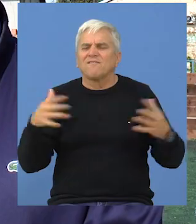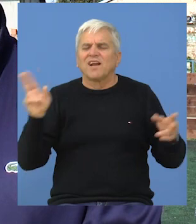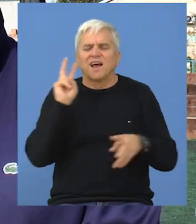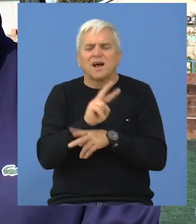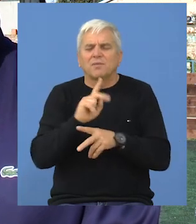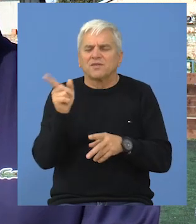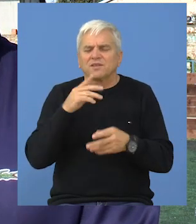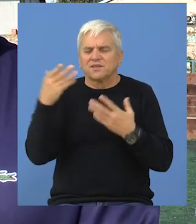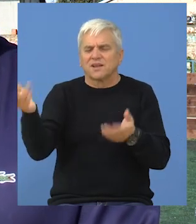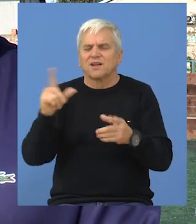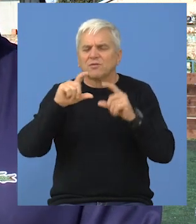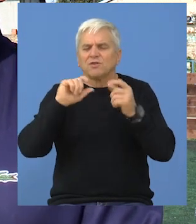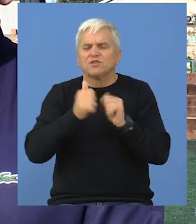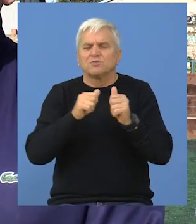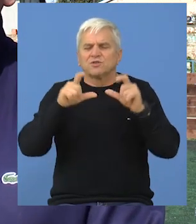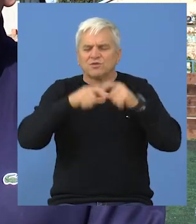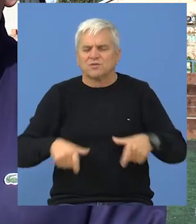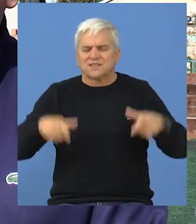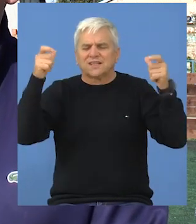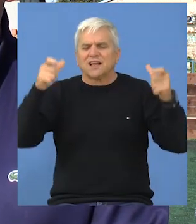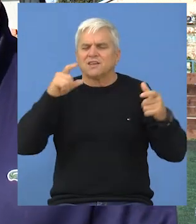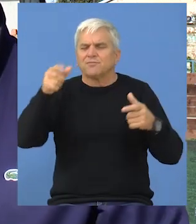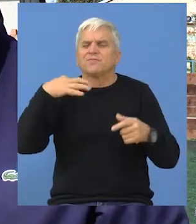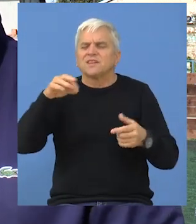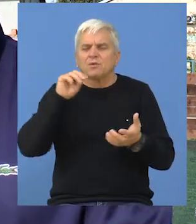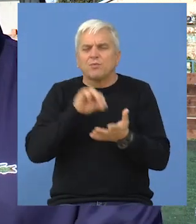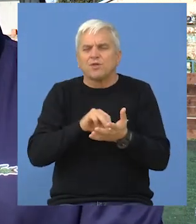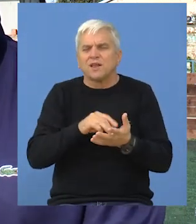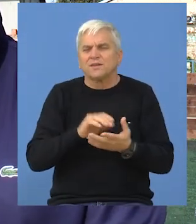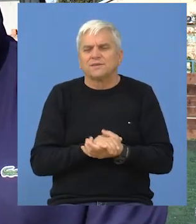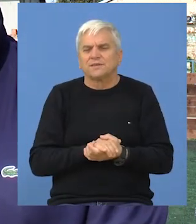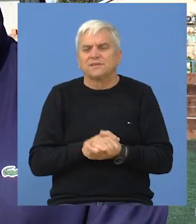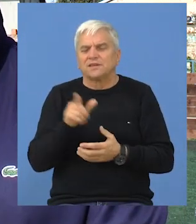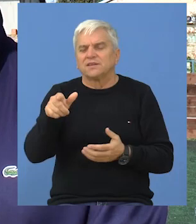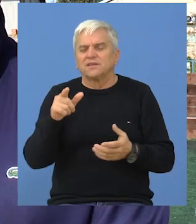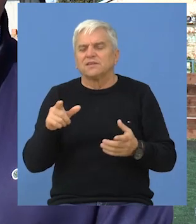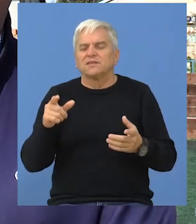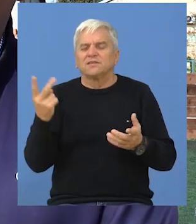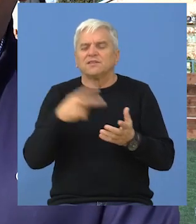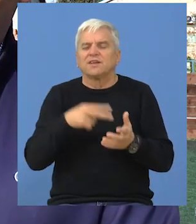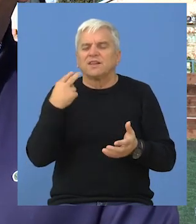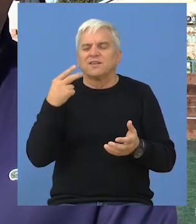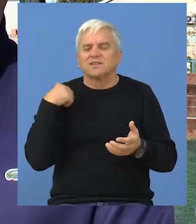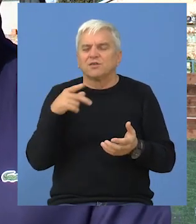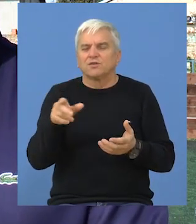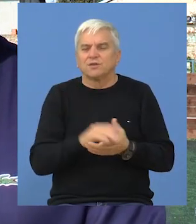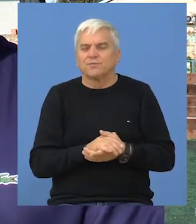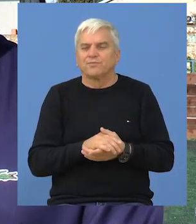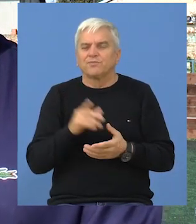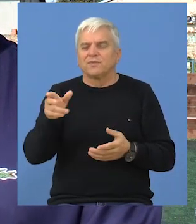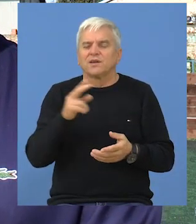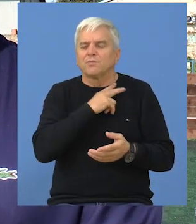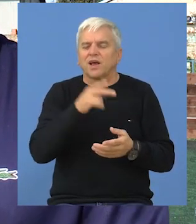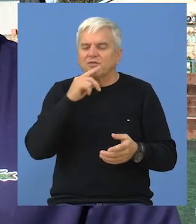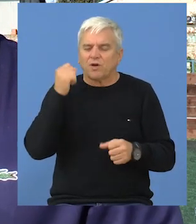neka veća pažnja nije posvećivala o sportskom objektu, već i zbog same činjenice da je od 2020. godine